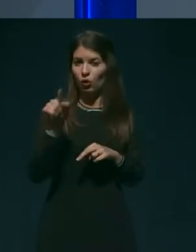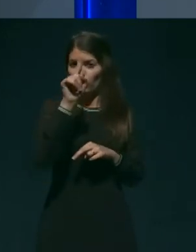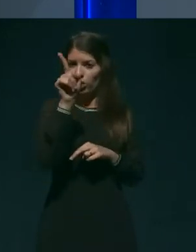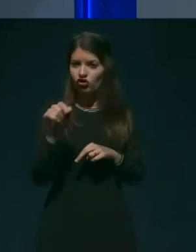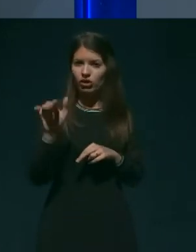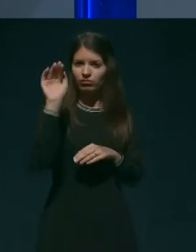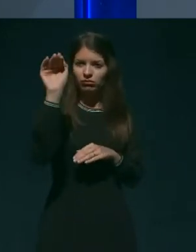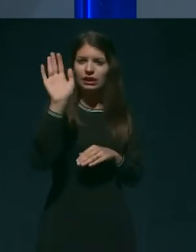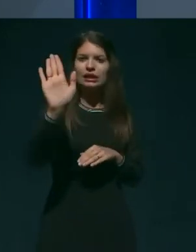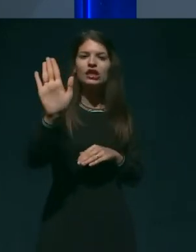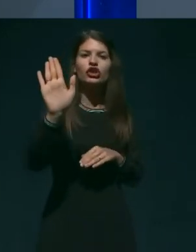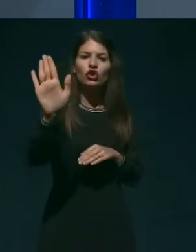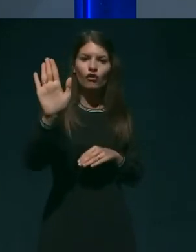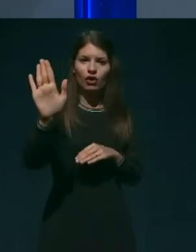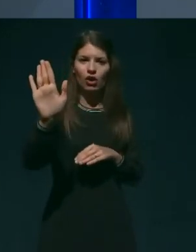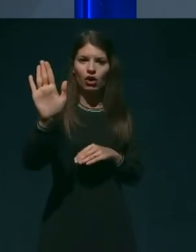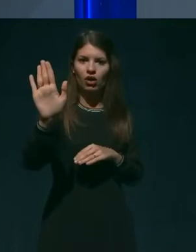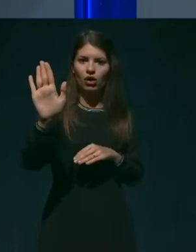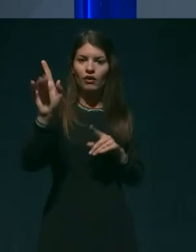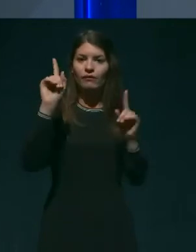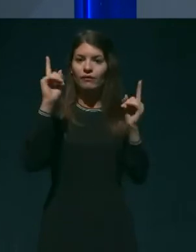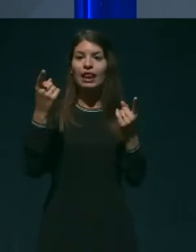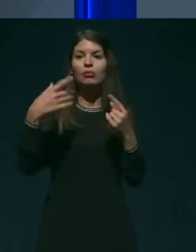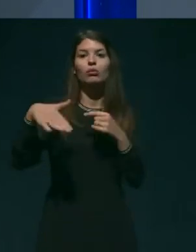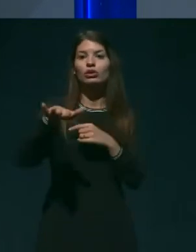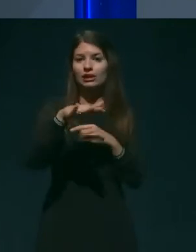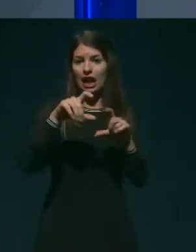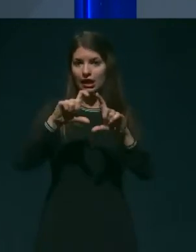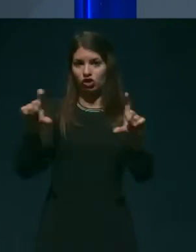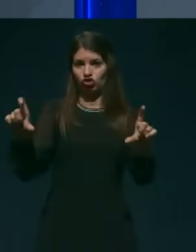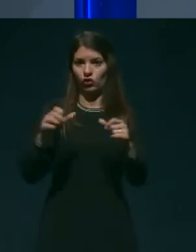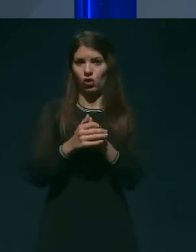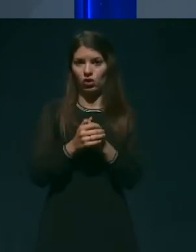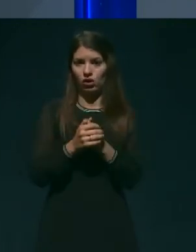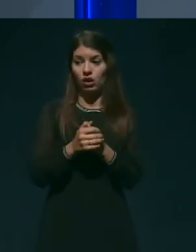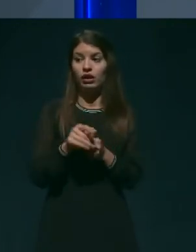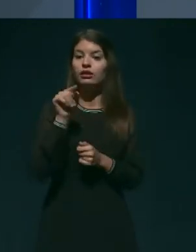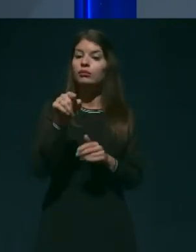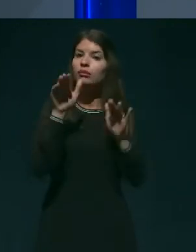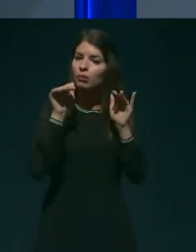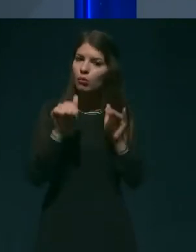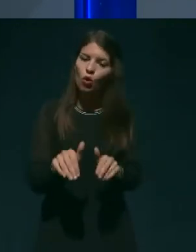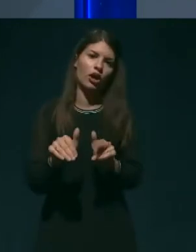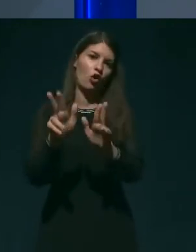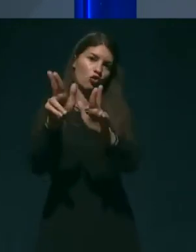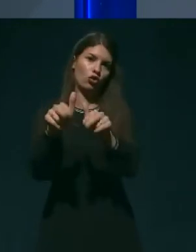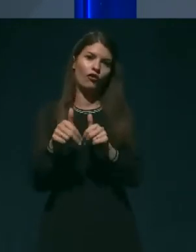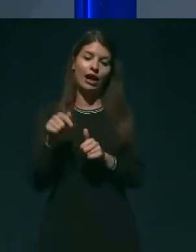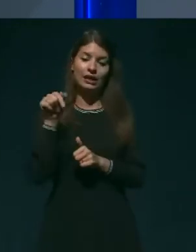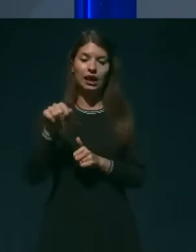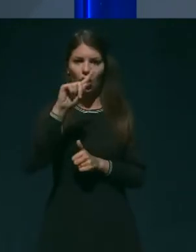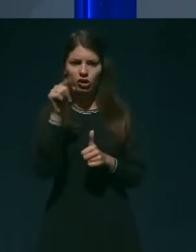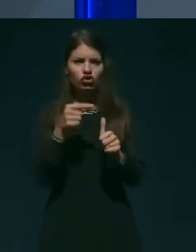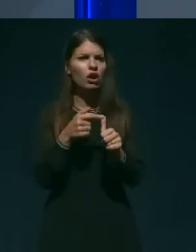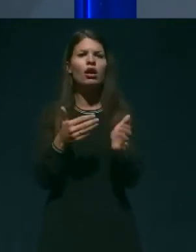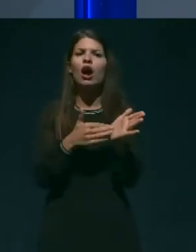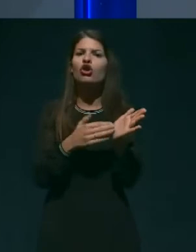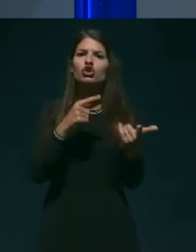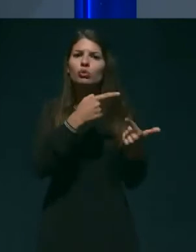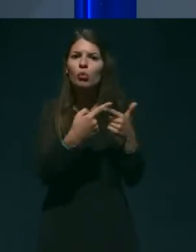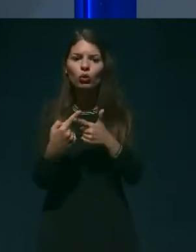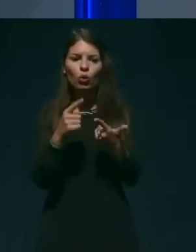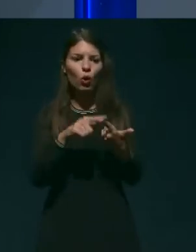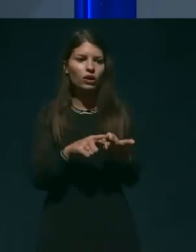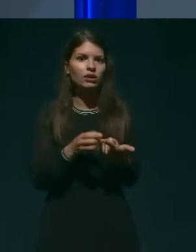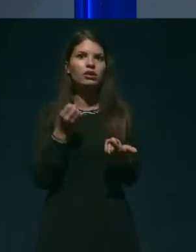pristojna vele poslaništva, kjer seveda bi morali odgovarjati tudi na tako vprašanje, pod kakimi pogoji, kako in kdaj bi lahko